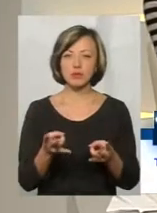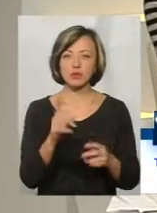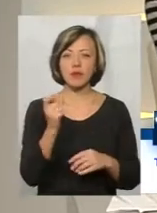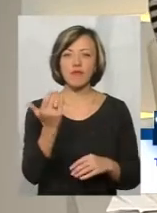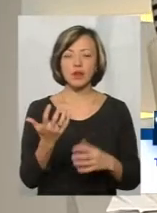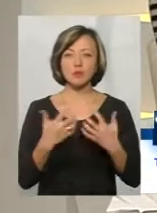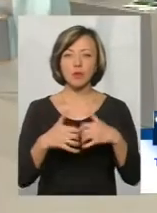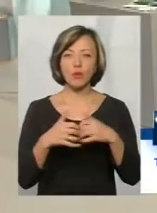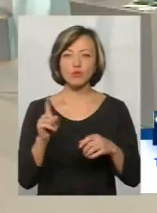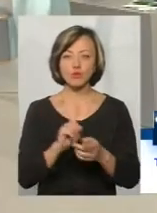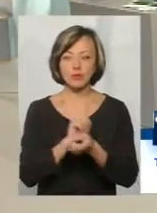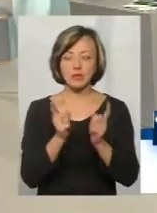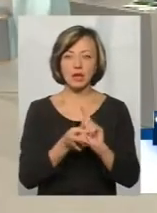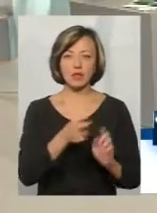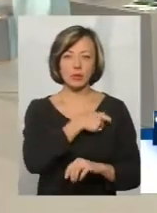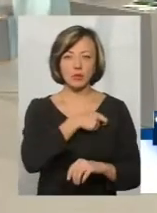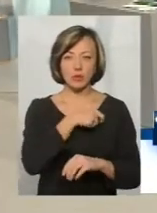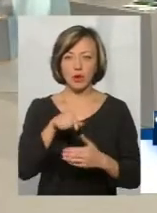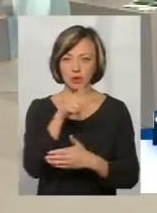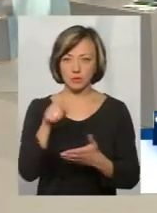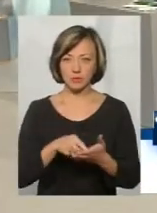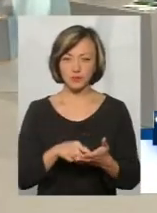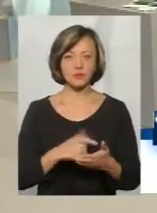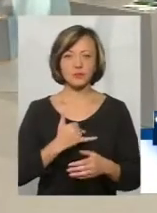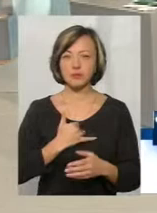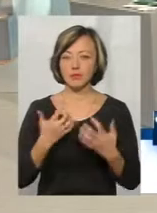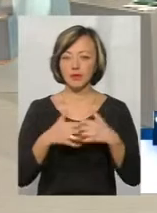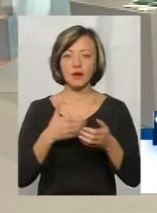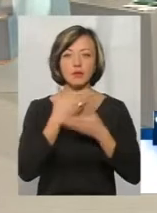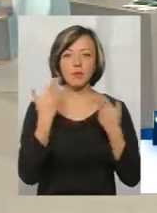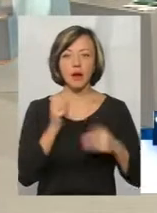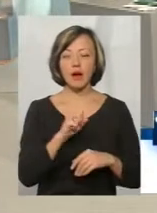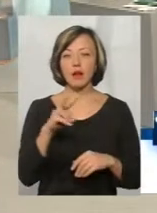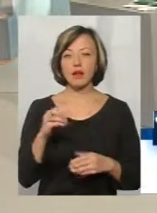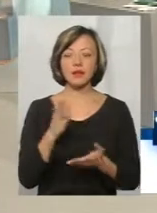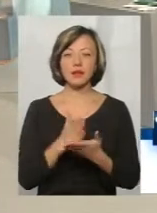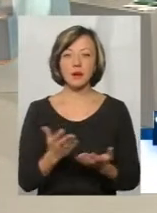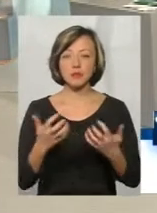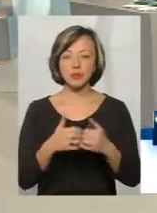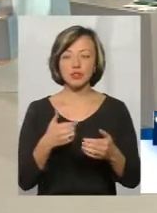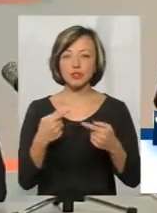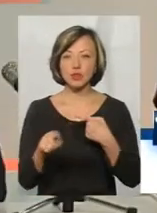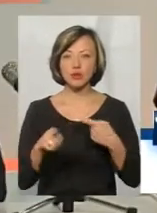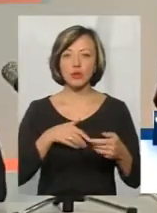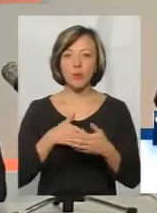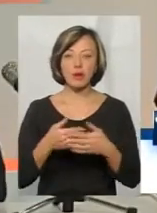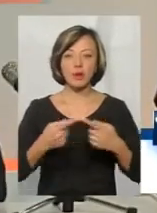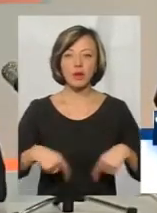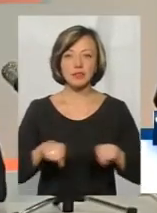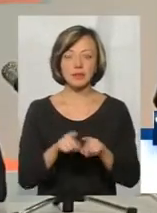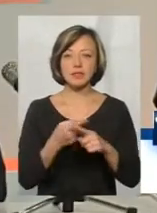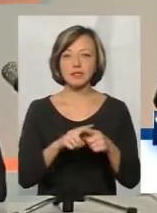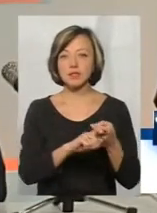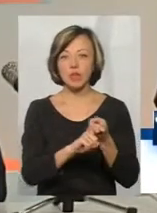вашими підрахунками, щоб стати депутатом? Дивіться, наших підрахунків немає, але є підрахунки інших громадських організацій. Це